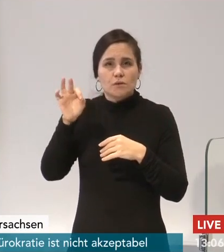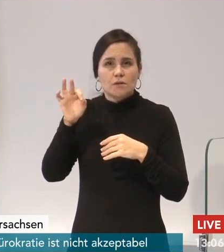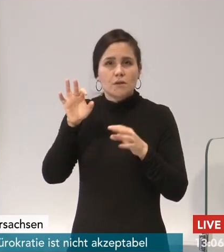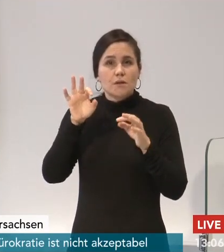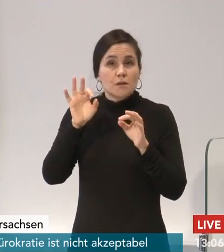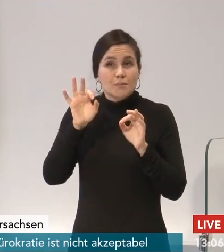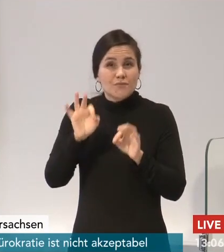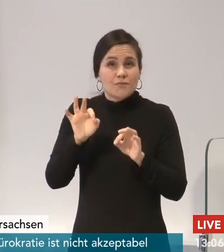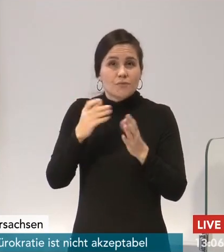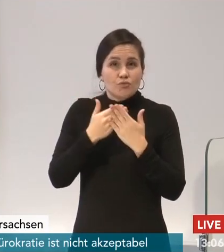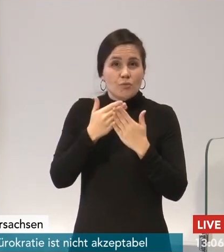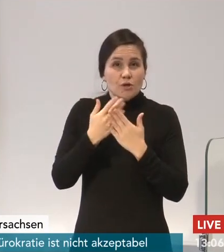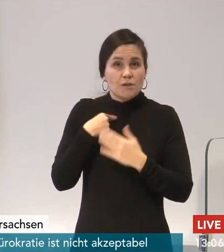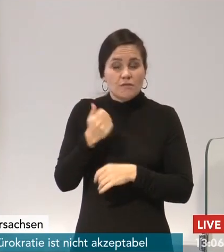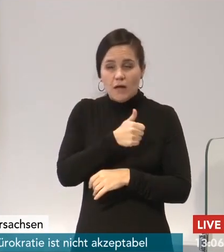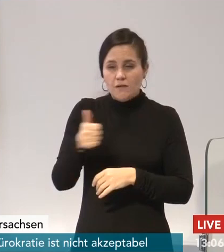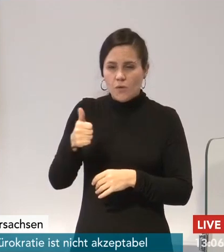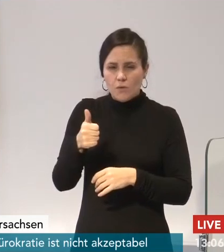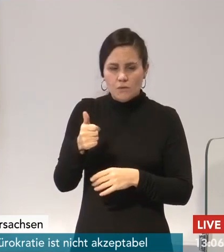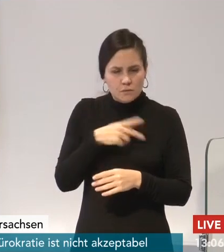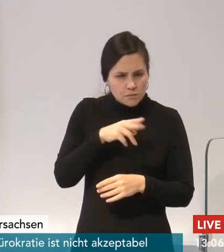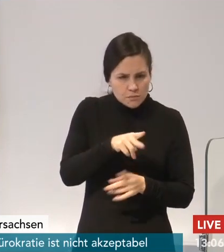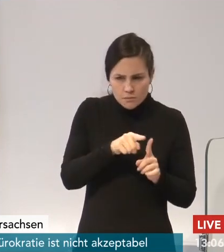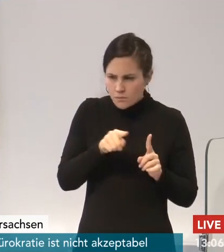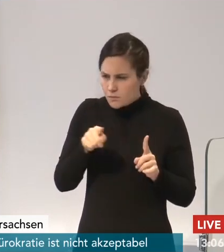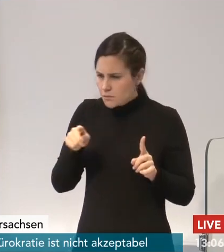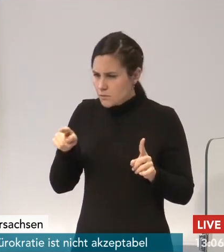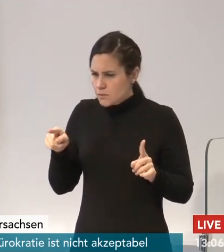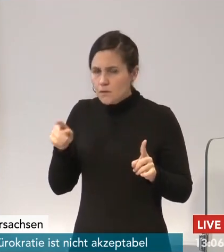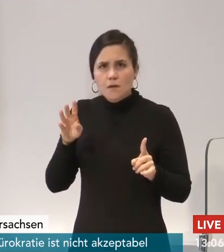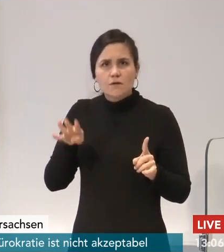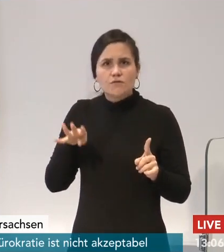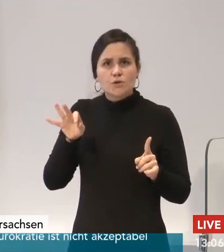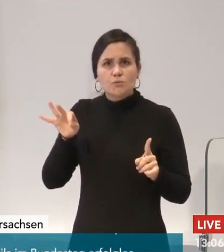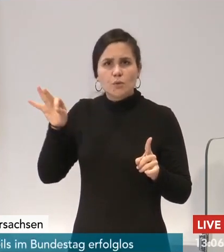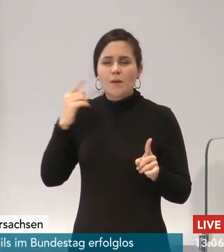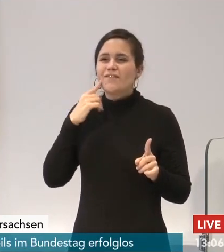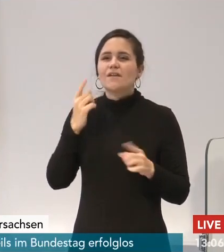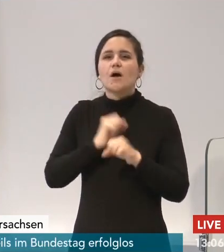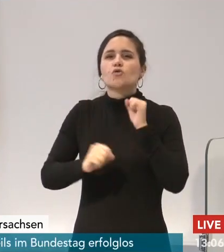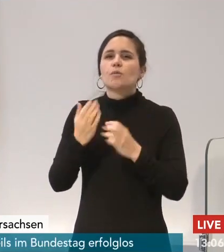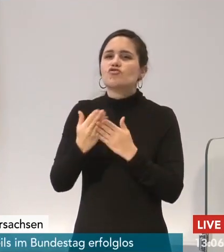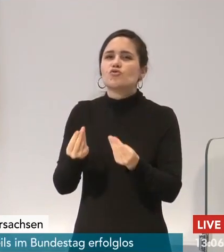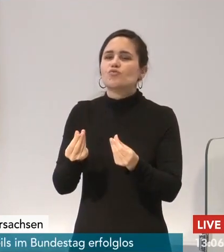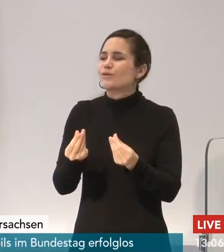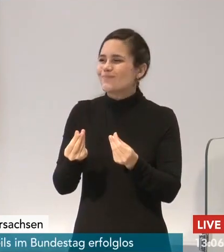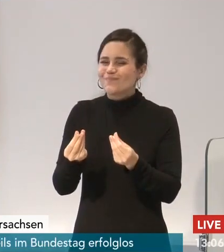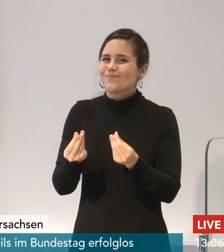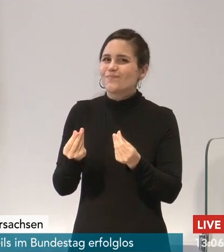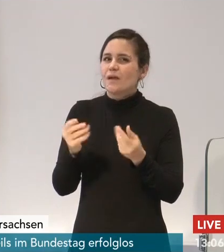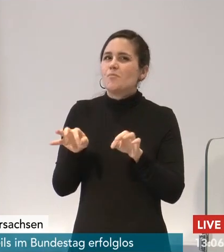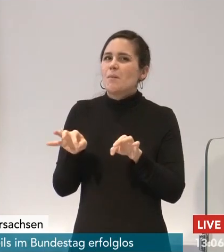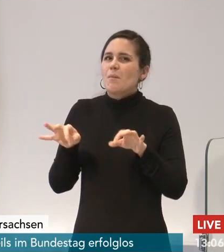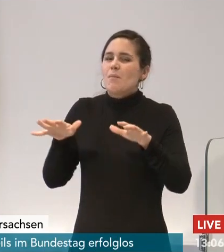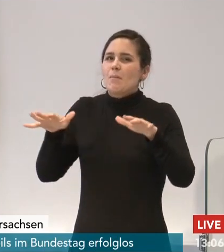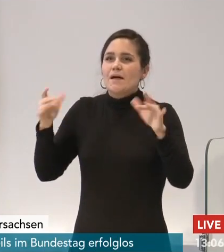Anfang, dann kann man davon ausgehen, dass da etwas im Busche ist. Dass es sich lohnt, jetzt zu intervenieren,